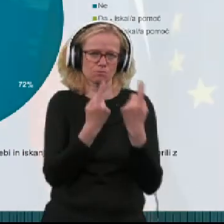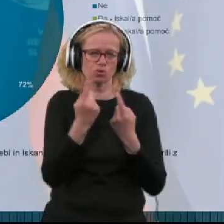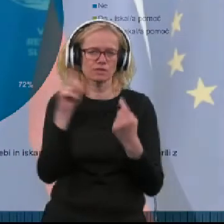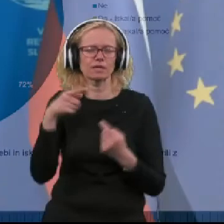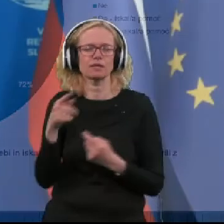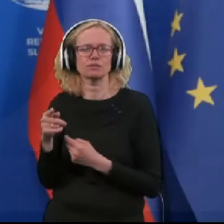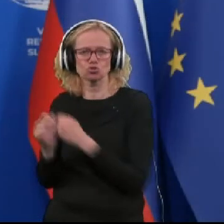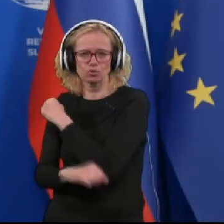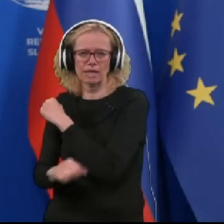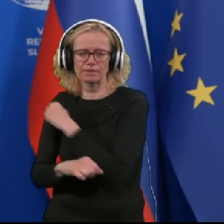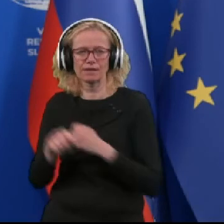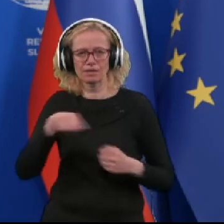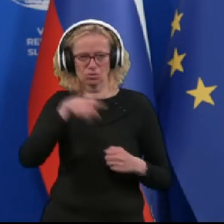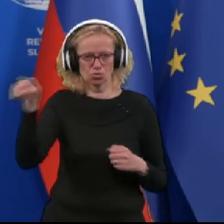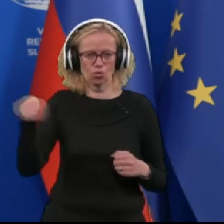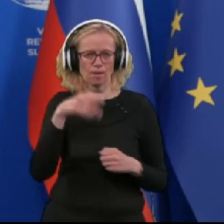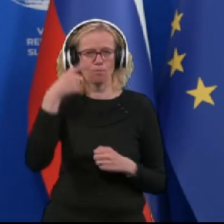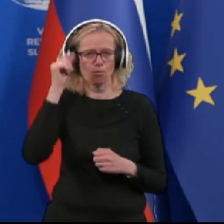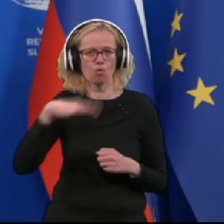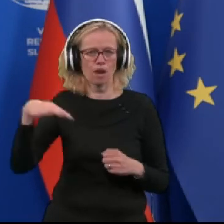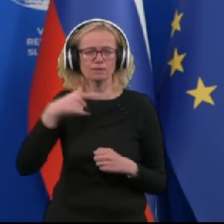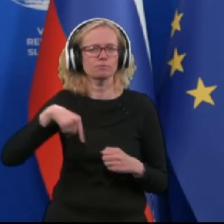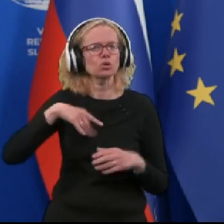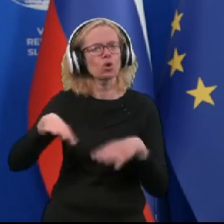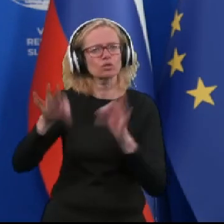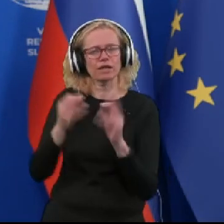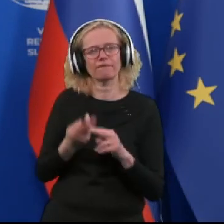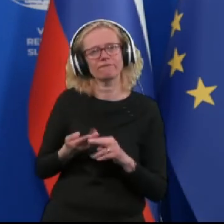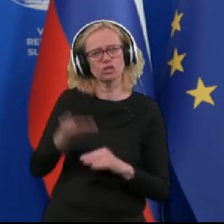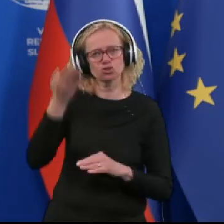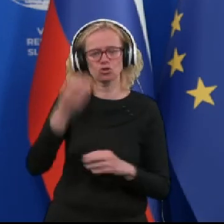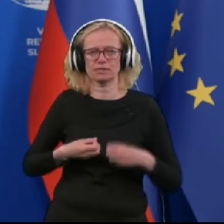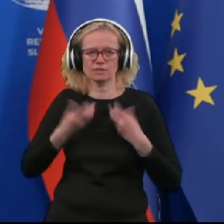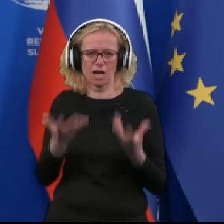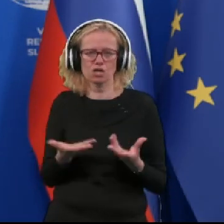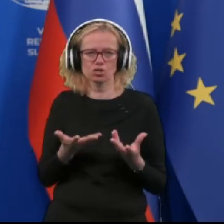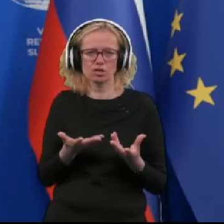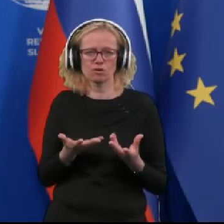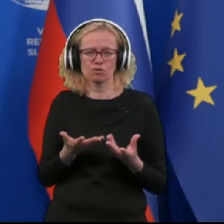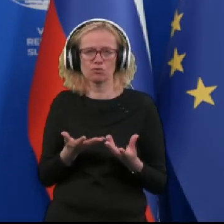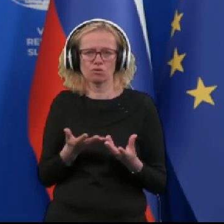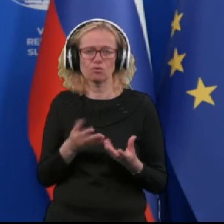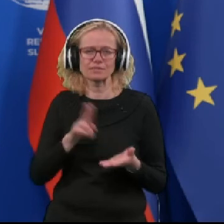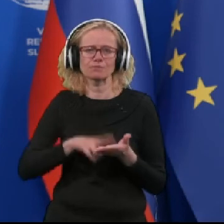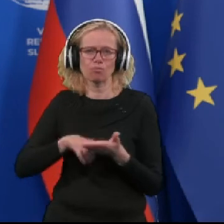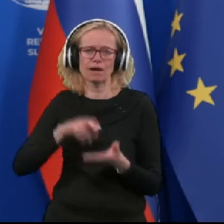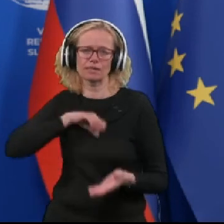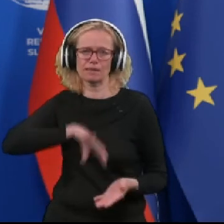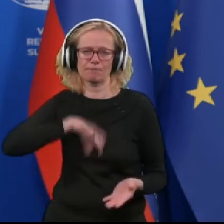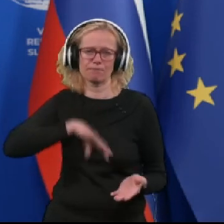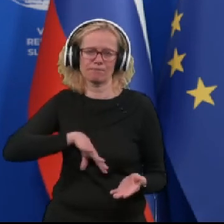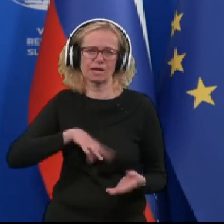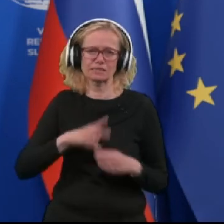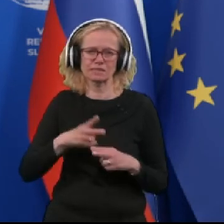Gre za populacije, pri katerih smo odkrili tudi nekoliko višjo izraženo simptomatiko depresije. Ob tem bi se